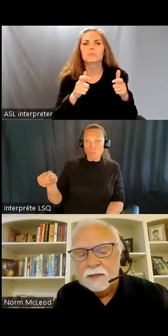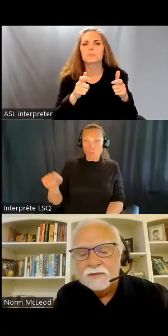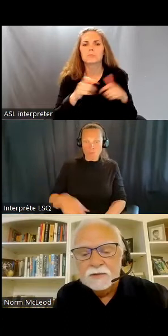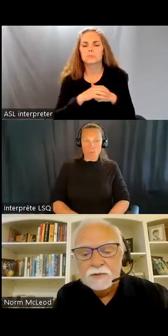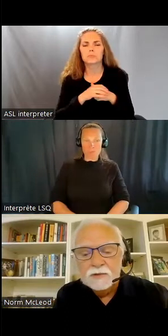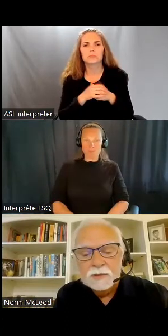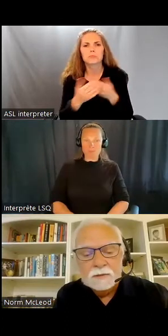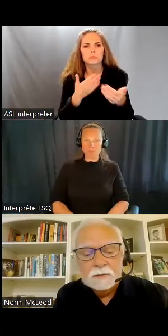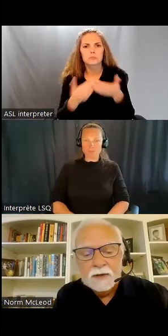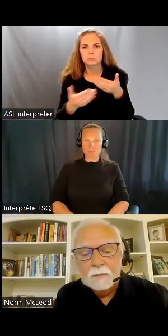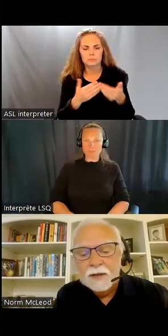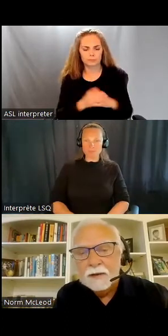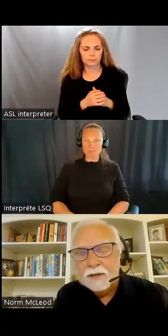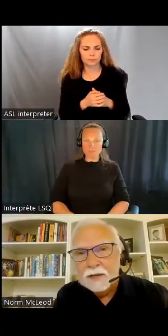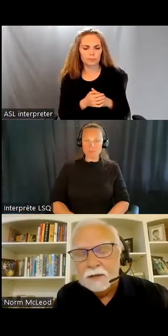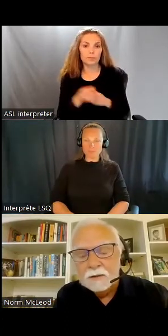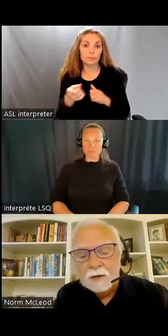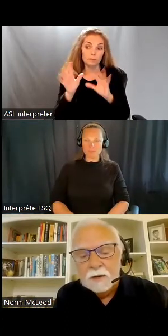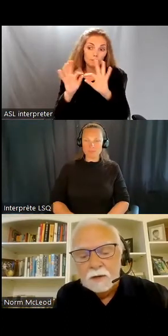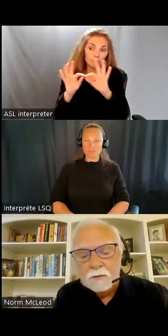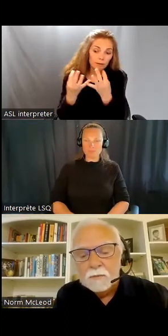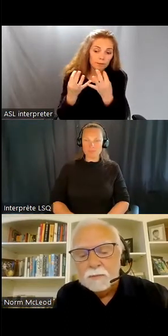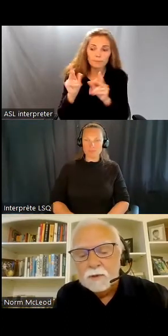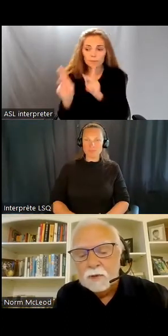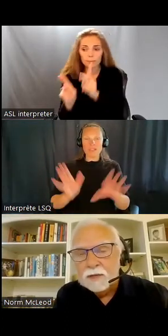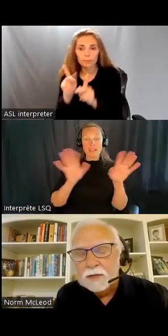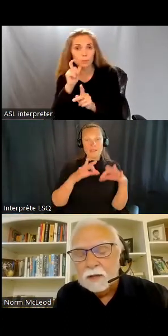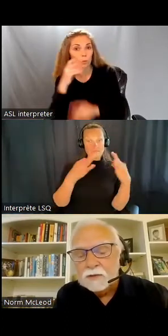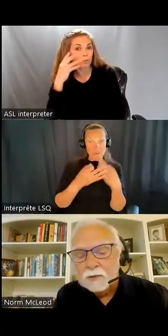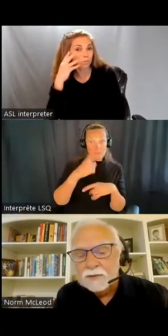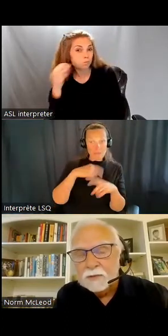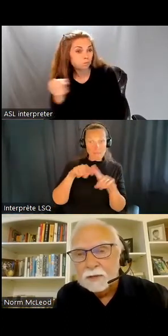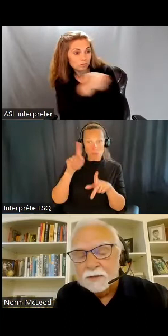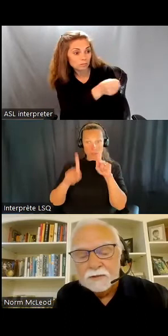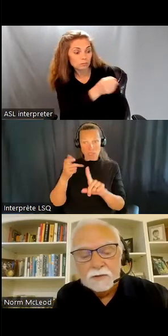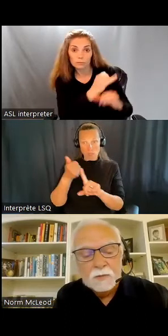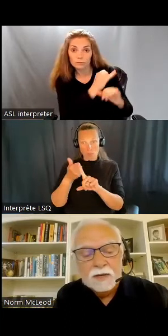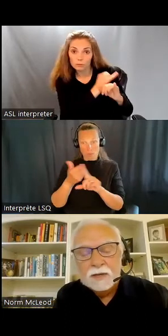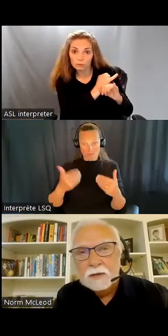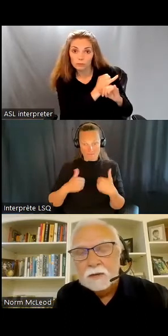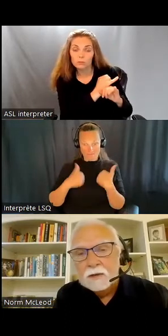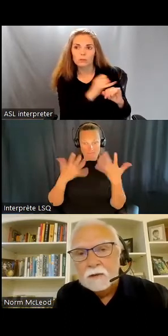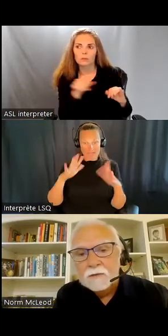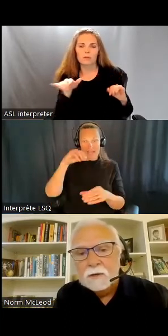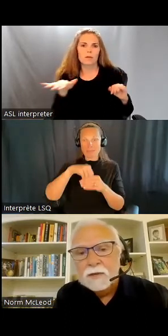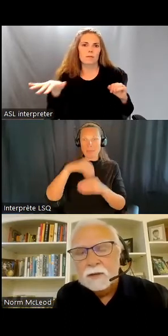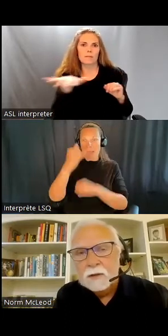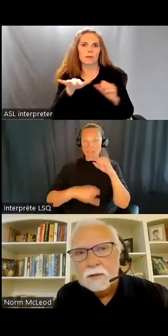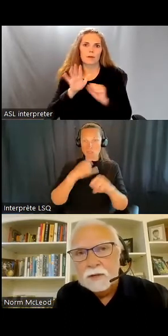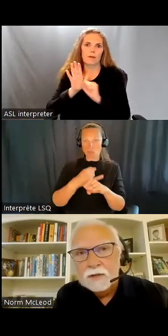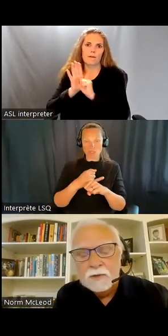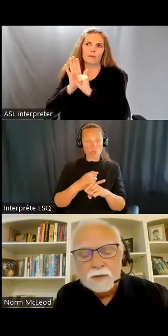Les familles et les personnes ayant vécu en institution militent pour que les personnes ayant une déficience